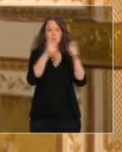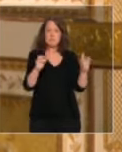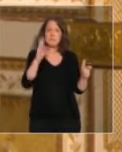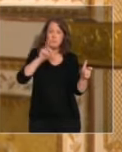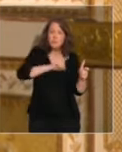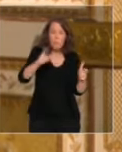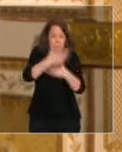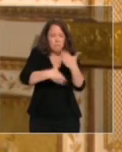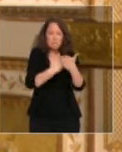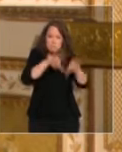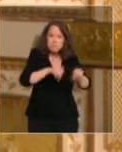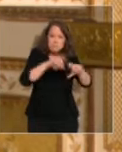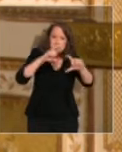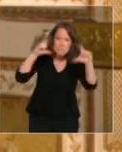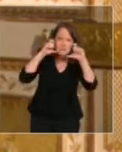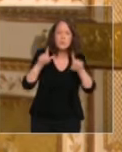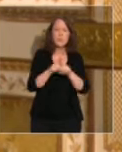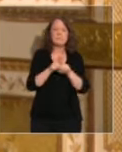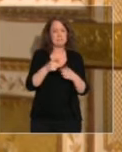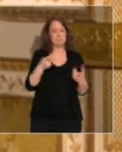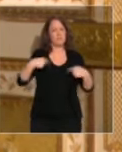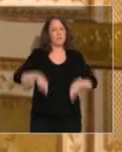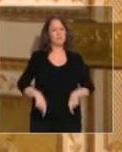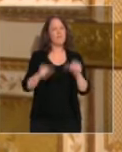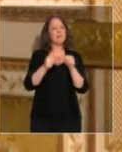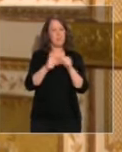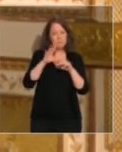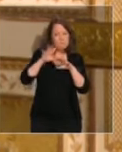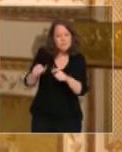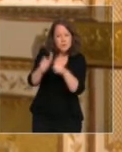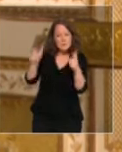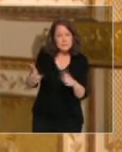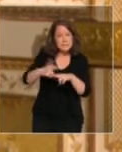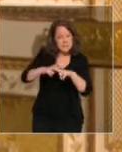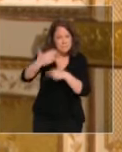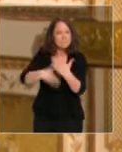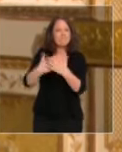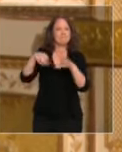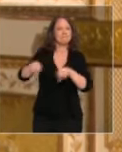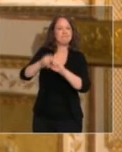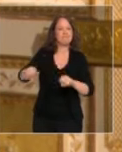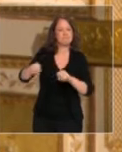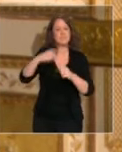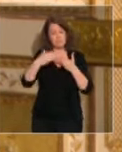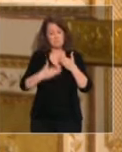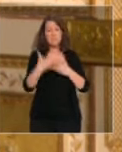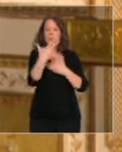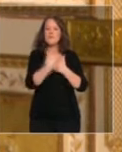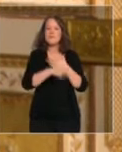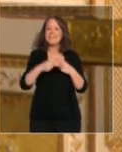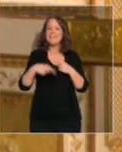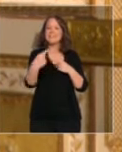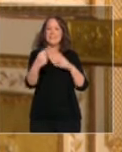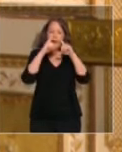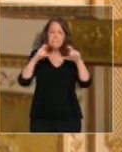avons réquisitionné. D'ici trois semaines, nous aurons, imaginez-le, multiplié par cinq la production